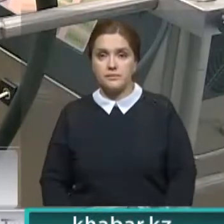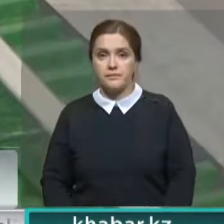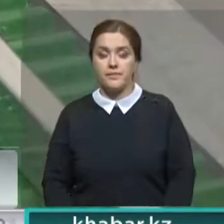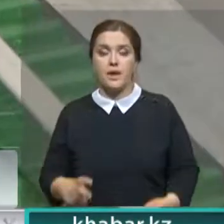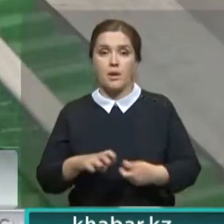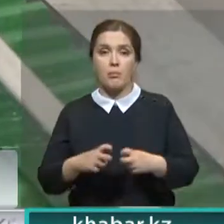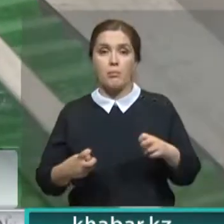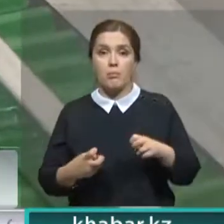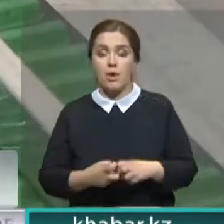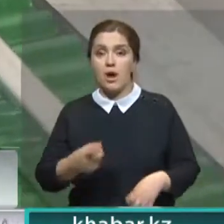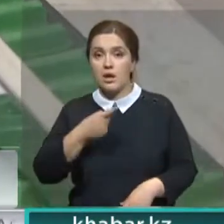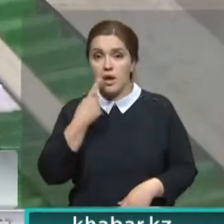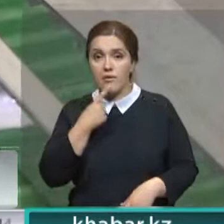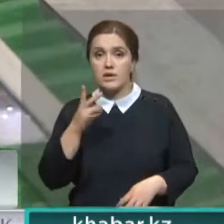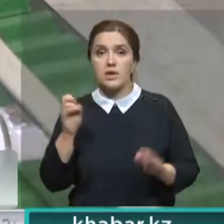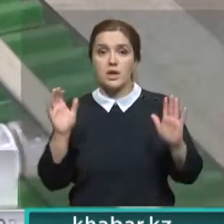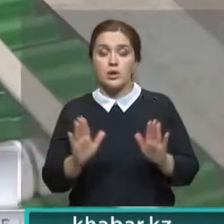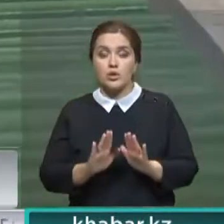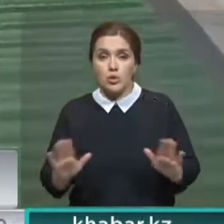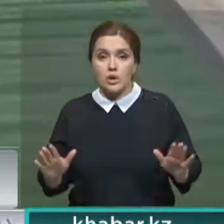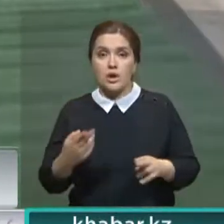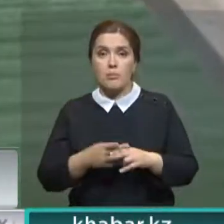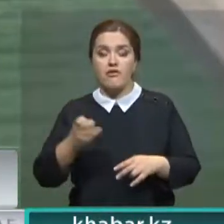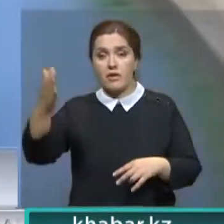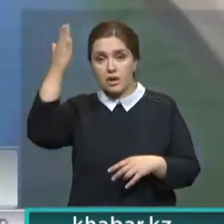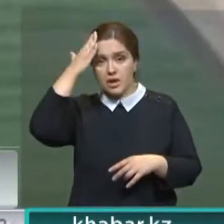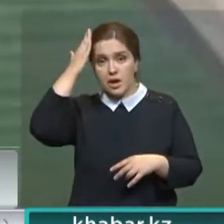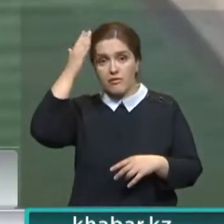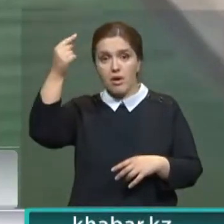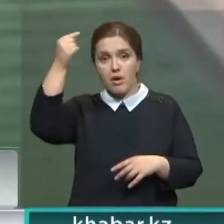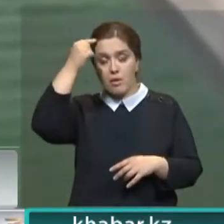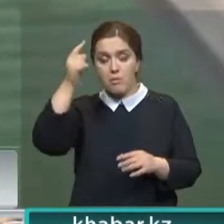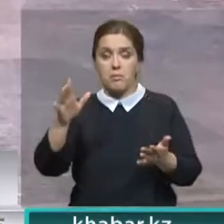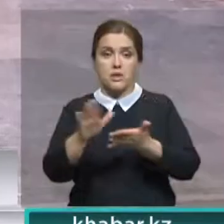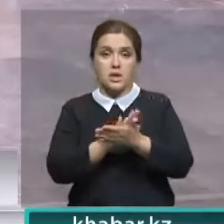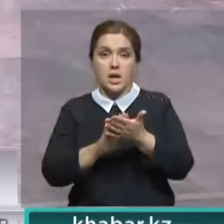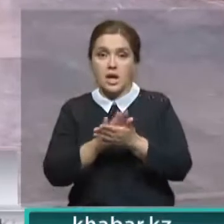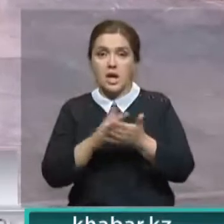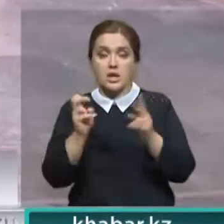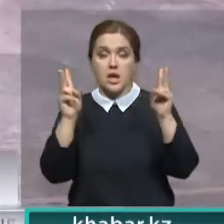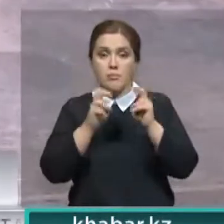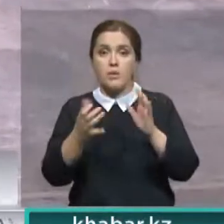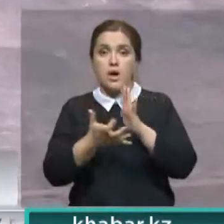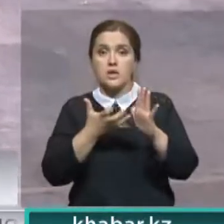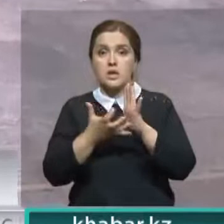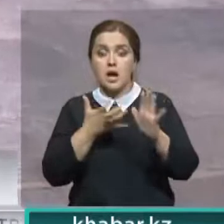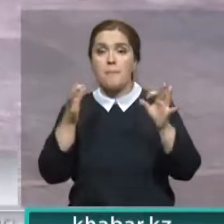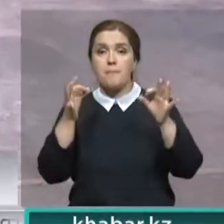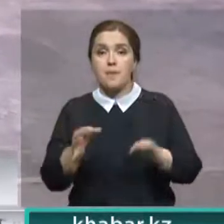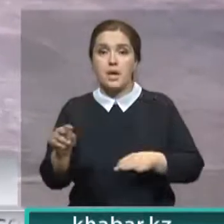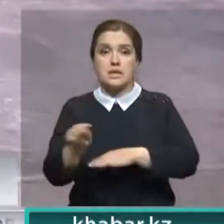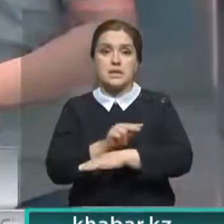Но проблема, как говорят эксперты, не только ниже пояса, а в голове. А ее не кастрируешь. В стране остро не хватает правильной